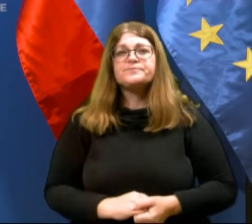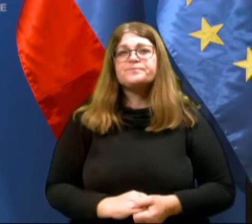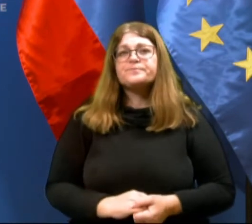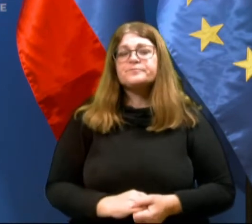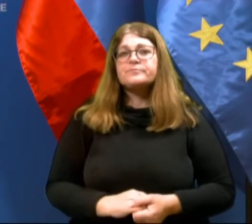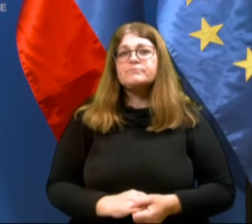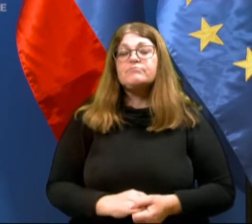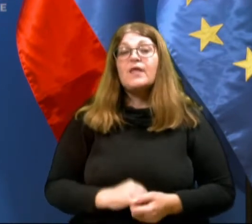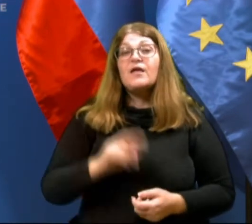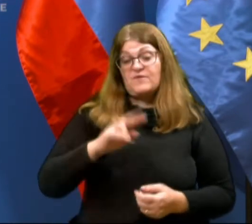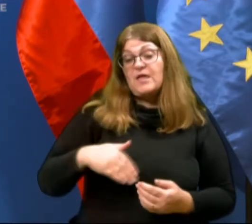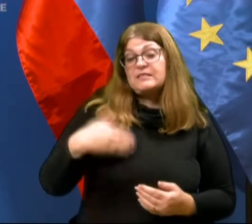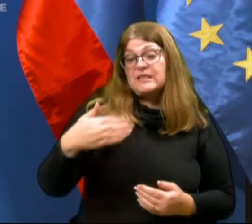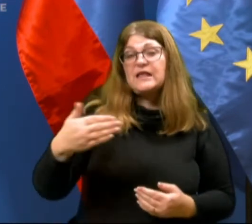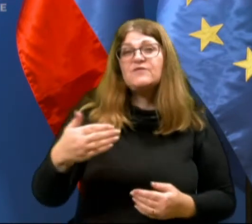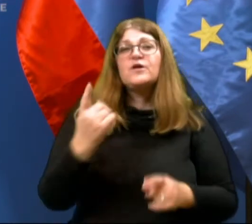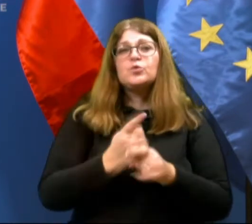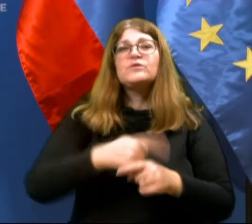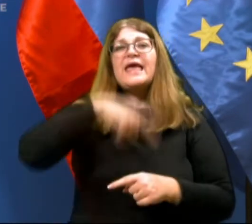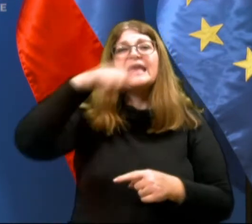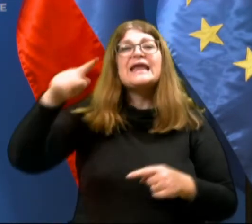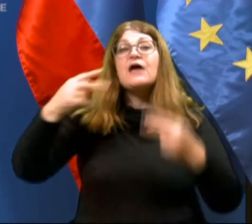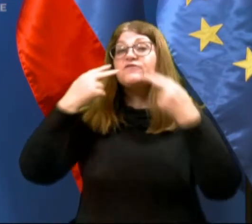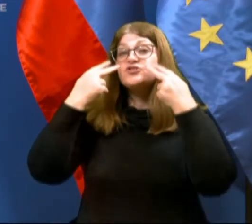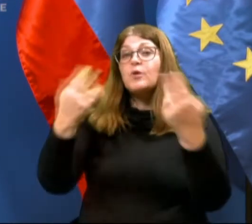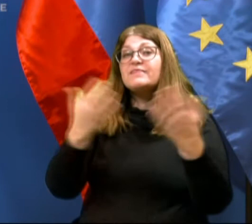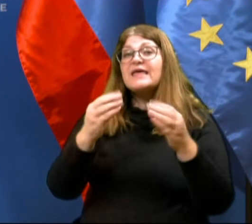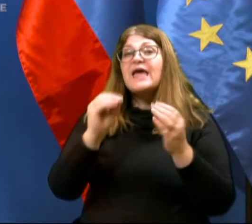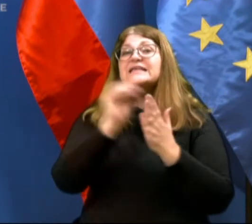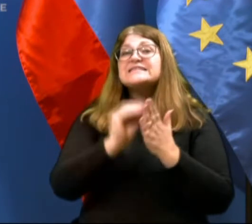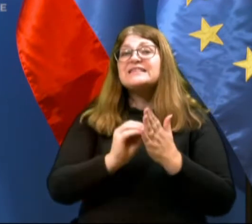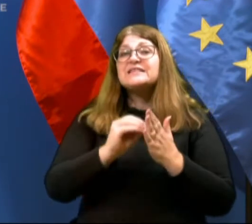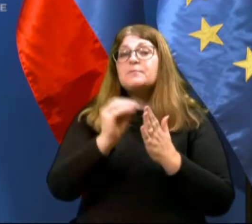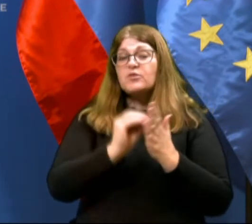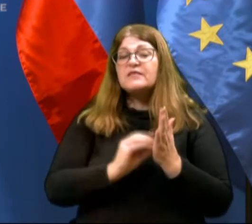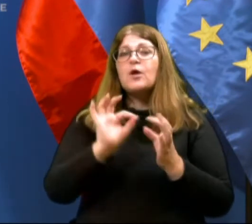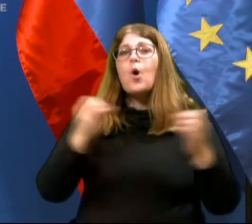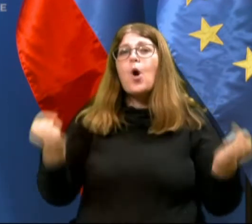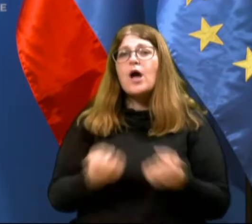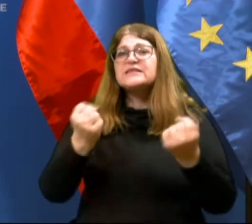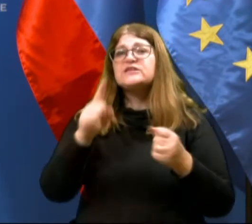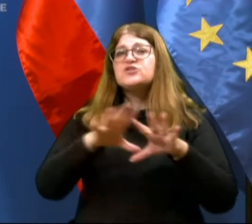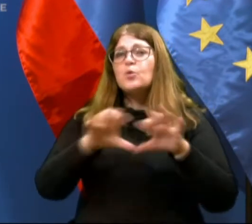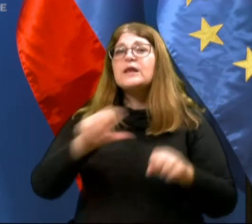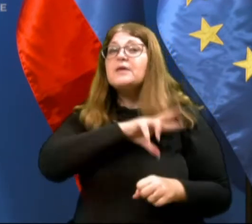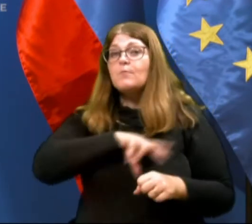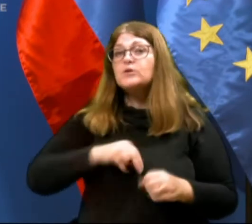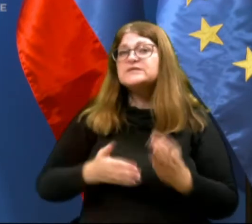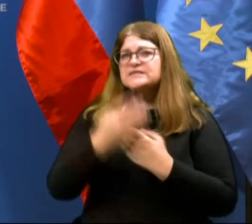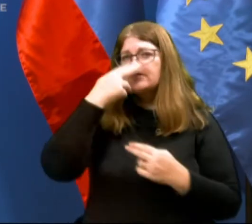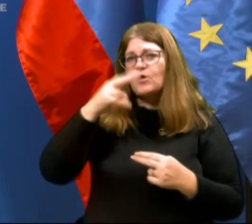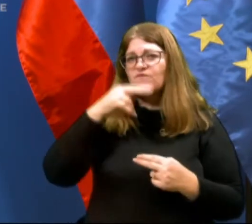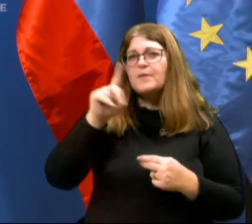Na delovanju si tudi grafično pogledamo nekaj statističnih podatkov o aktivnostih in ukrepih policije za